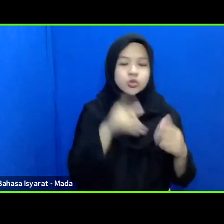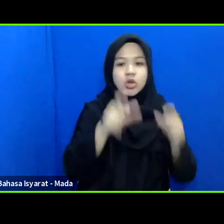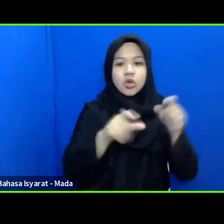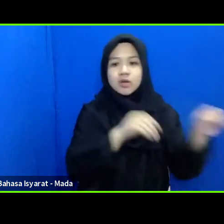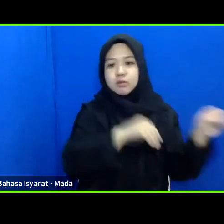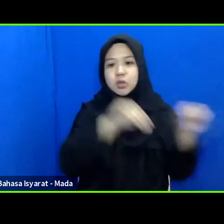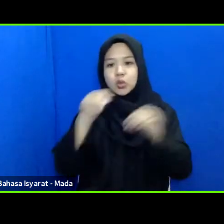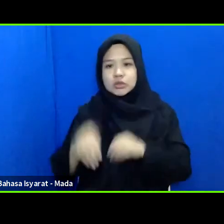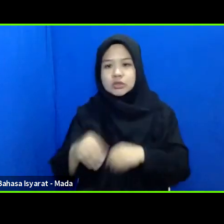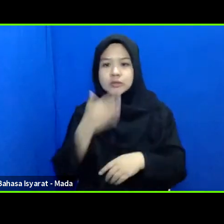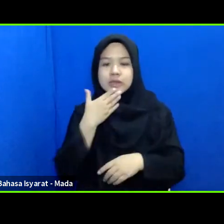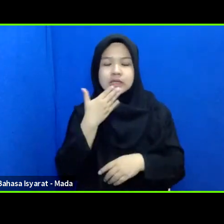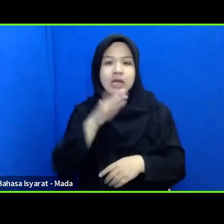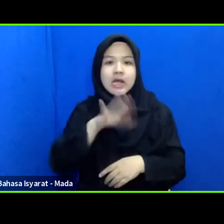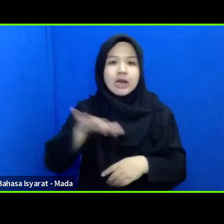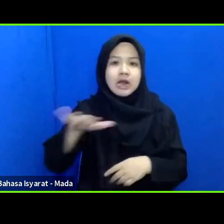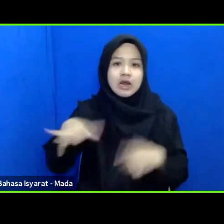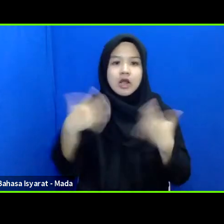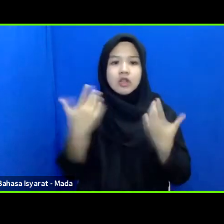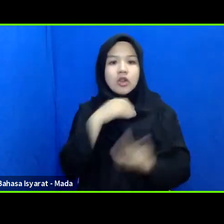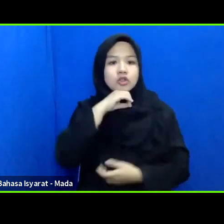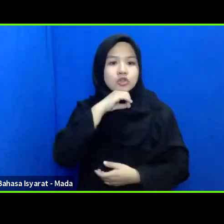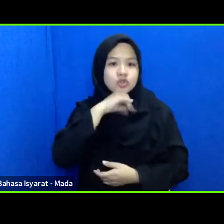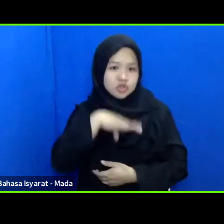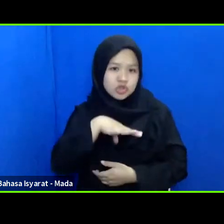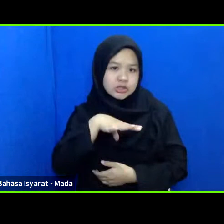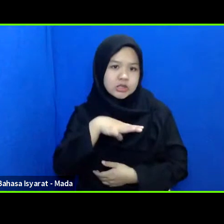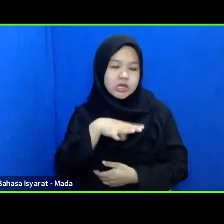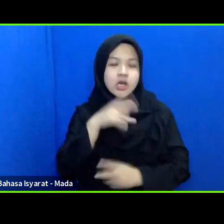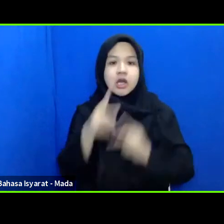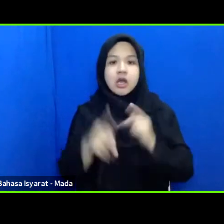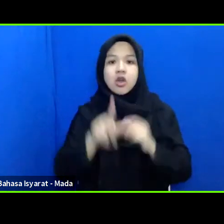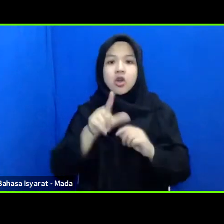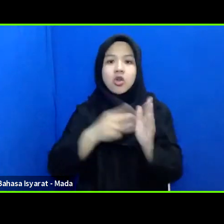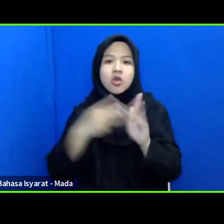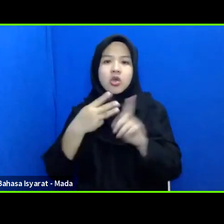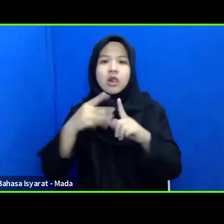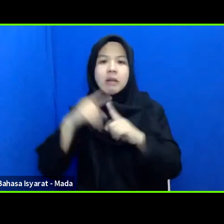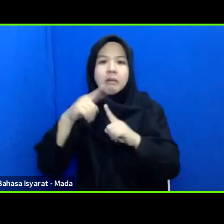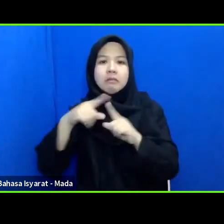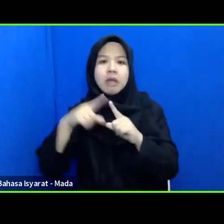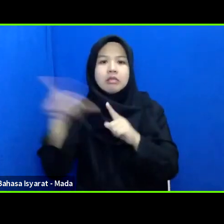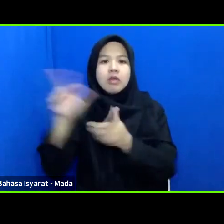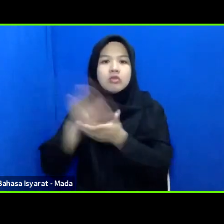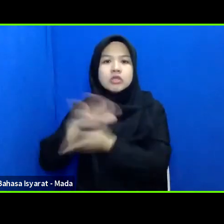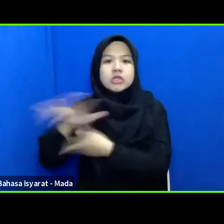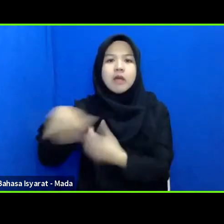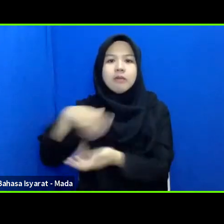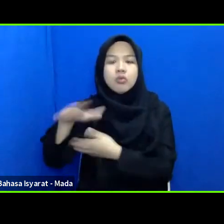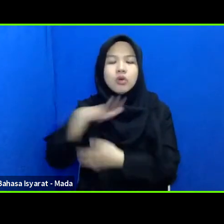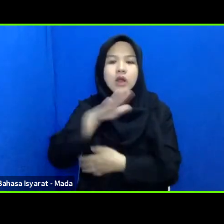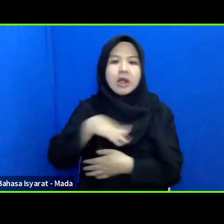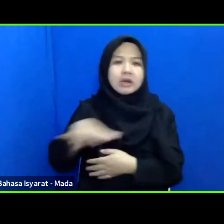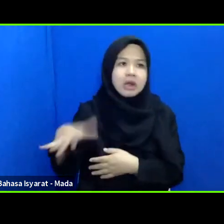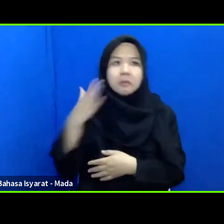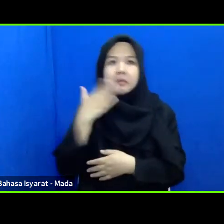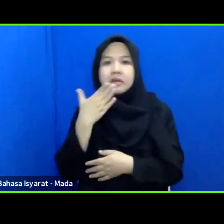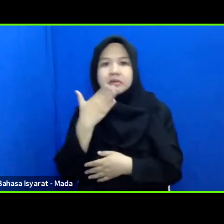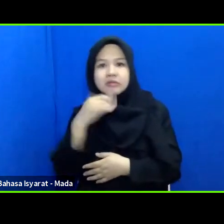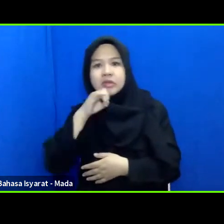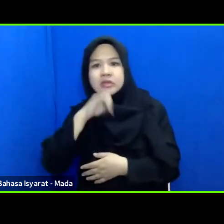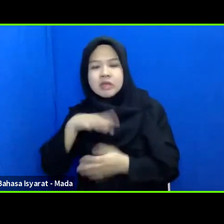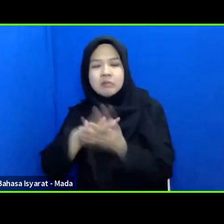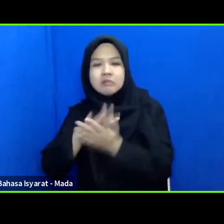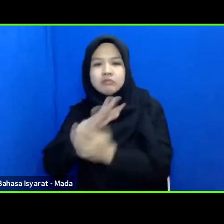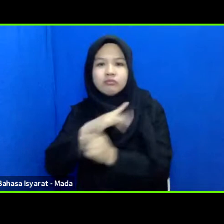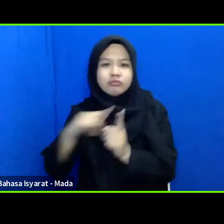itu rata-rata untuk anak dan lanjut usia tetapi kalau di lembata itu bercampur lanjut usia anak dan yang biasa masyarakat